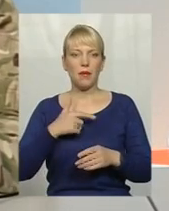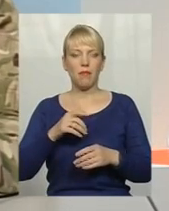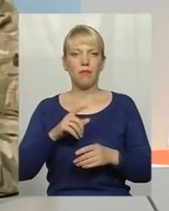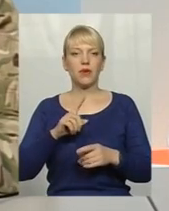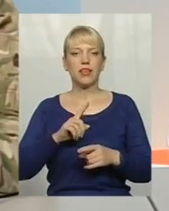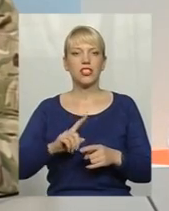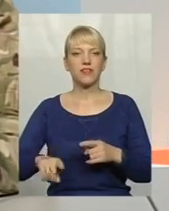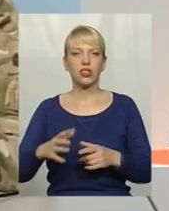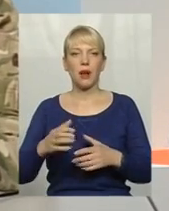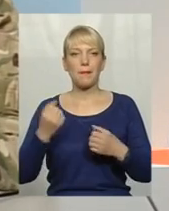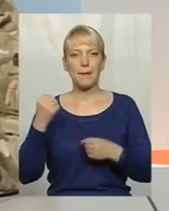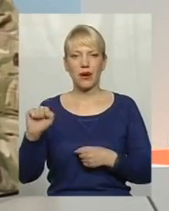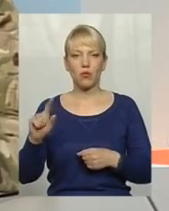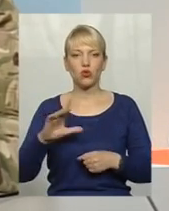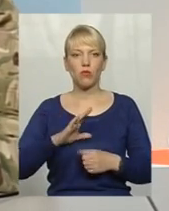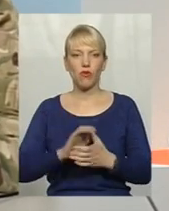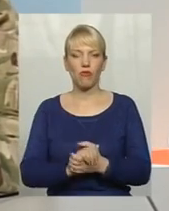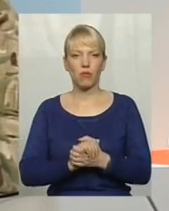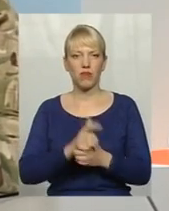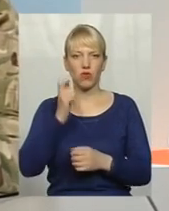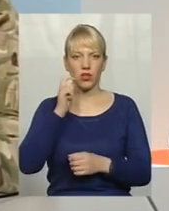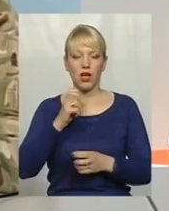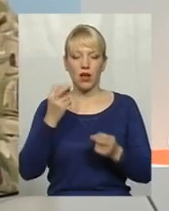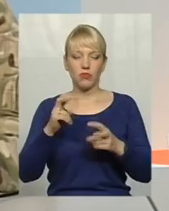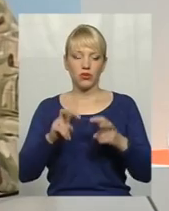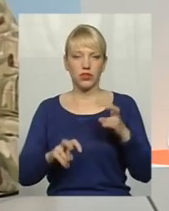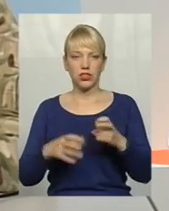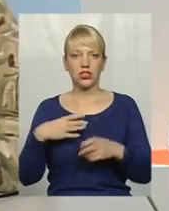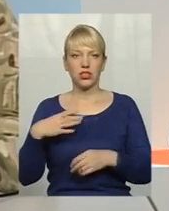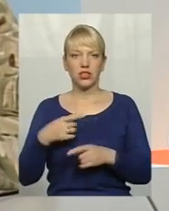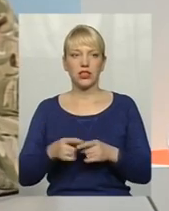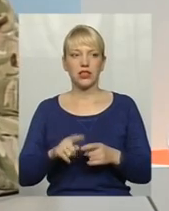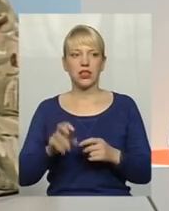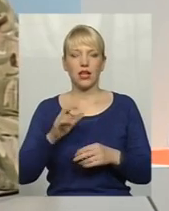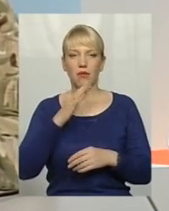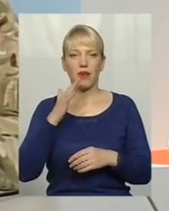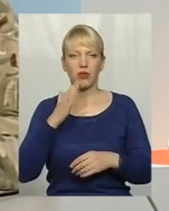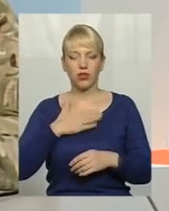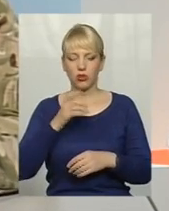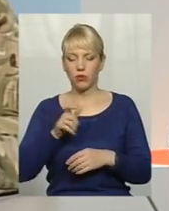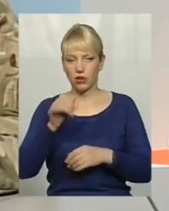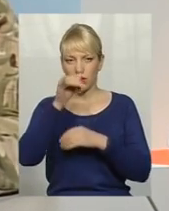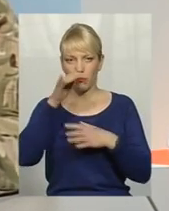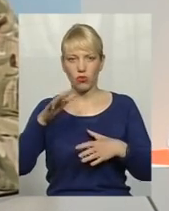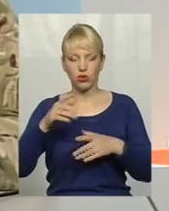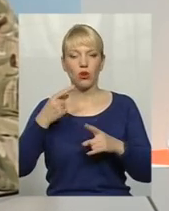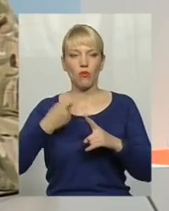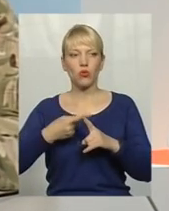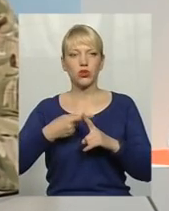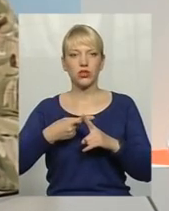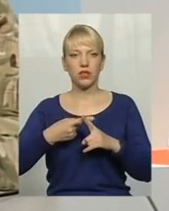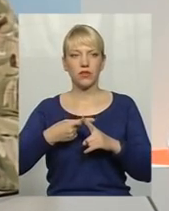Україні. А просто сидіти, чекати, це, звичайно, багато наших громадян не можуть, бо позитивна,